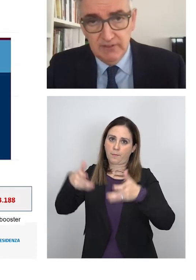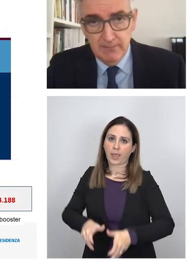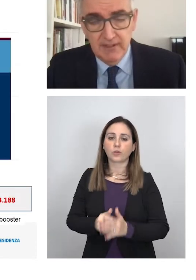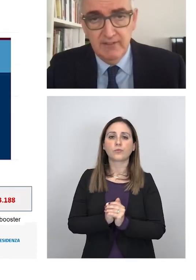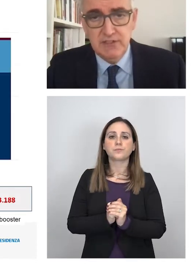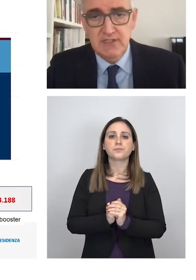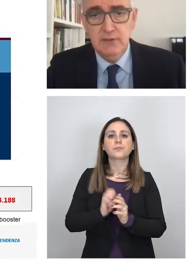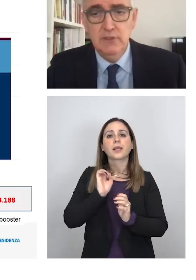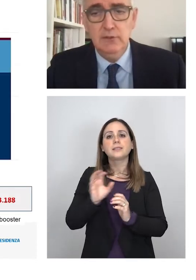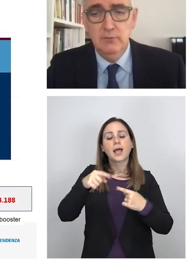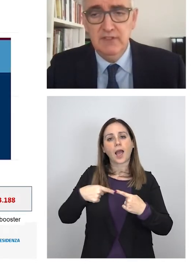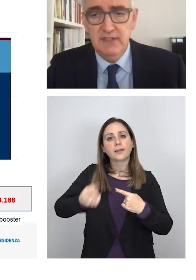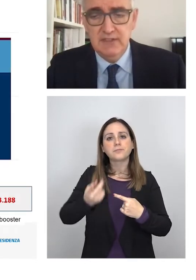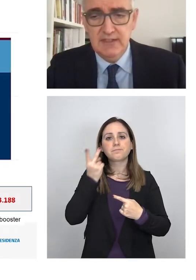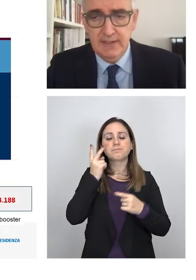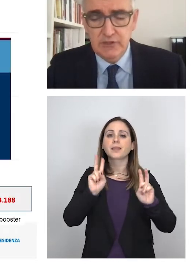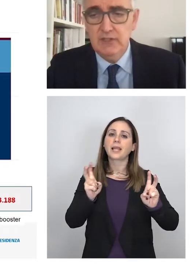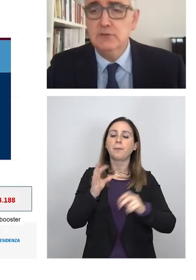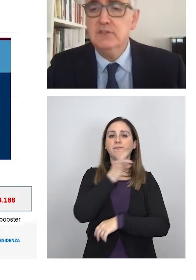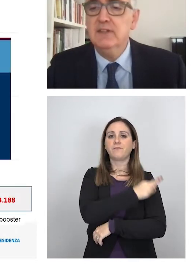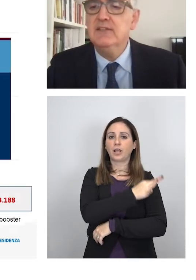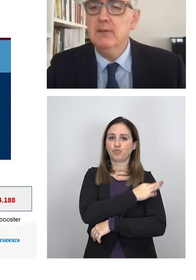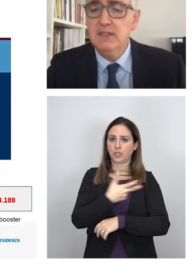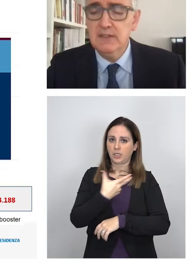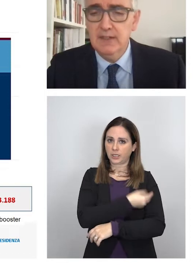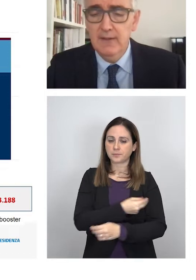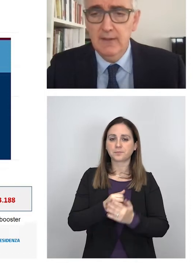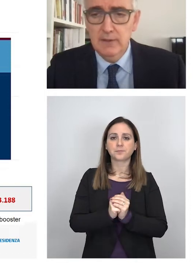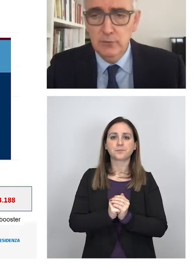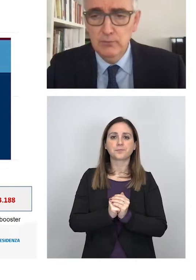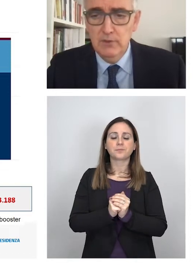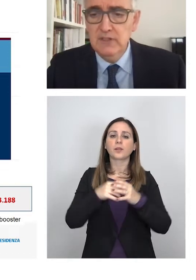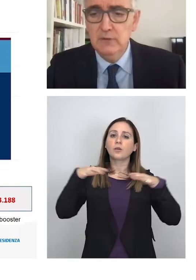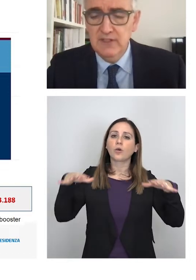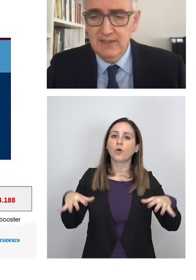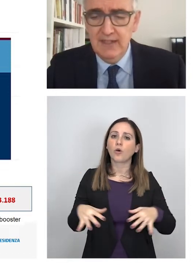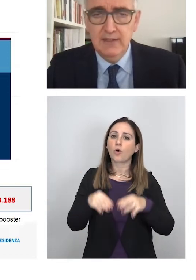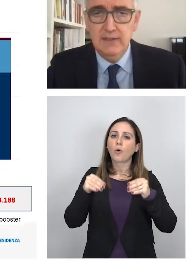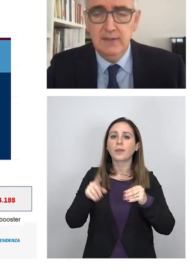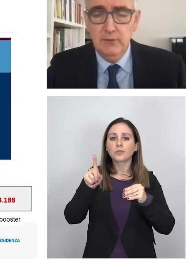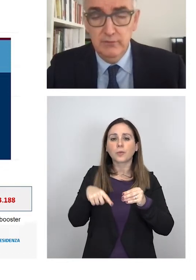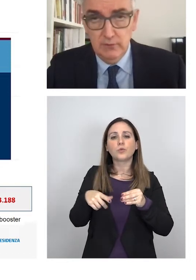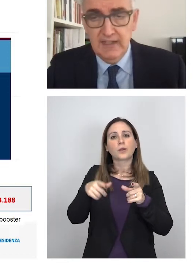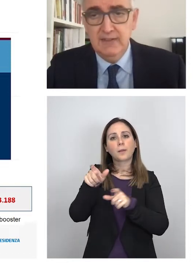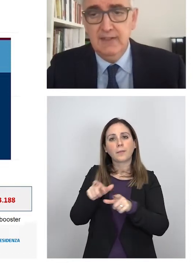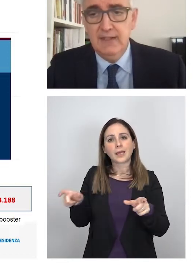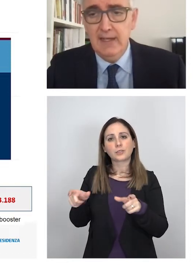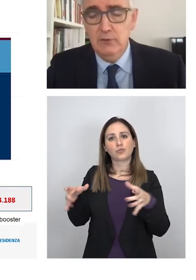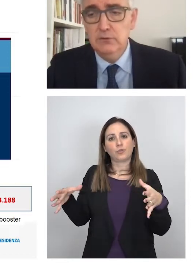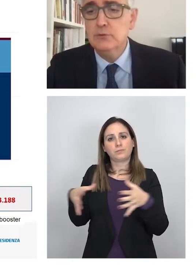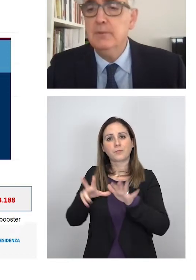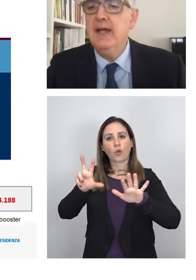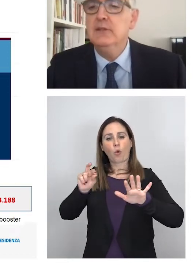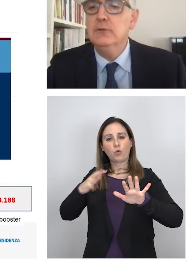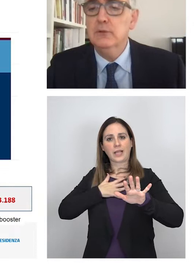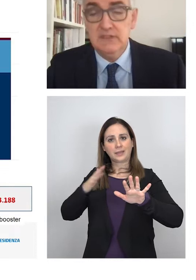affrontiamo il tema delle vaccinazioni come vedete sta crescendo significativamente il numero di ottantenni ovvero 80 che